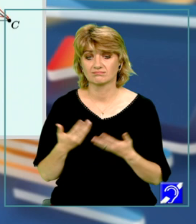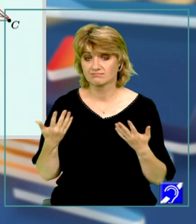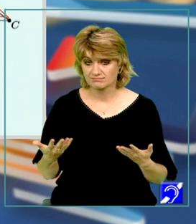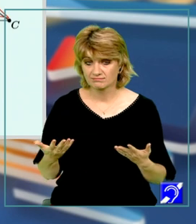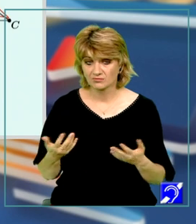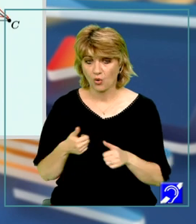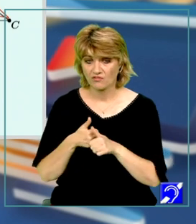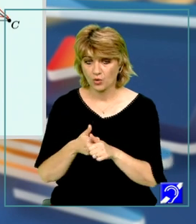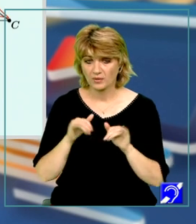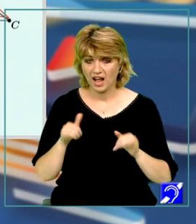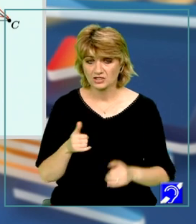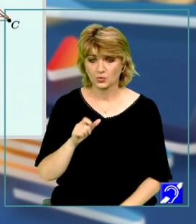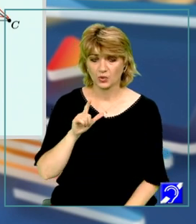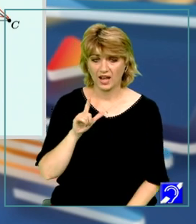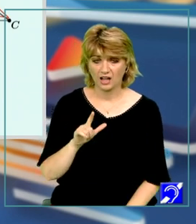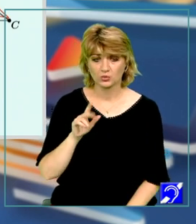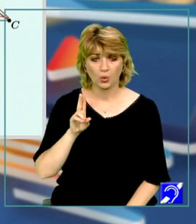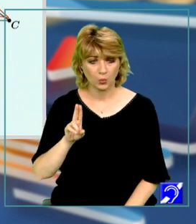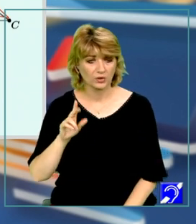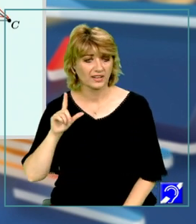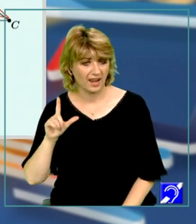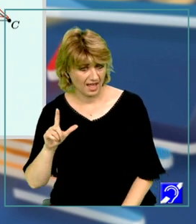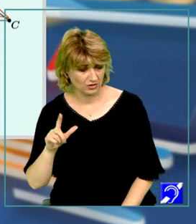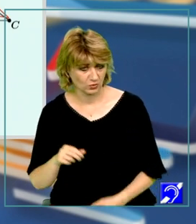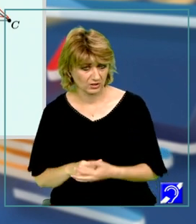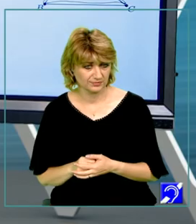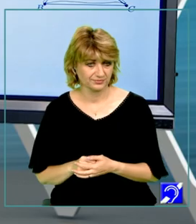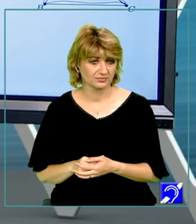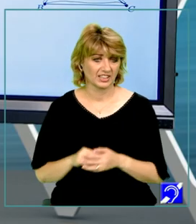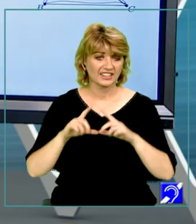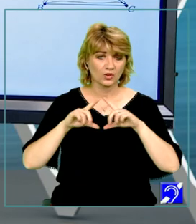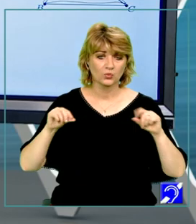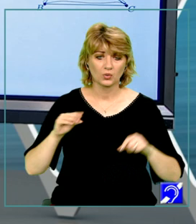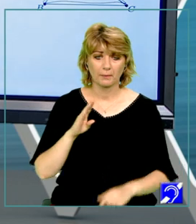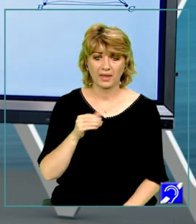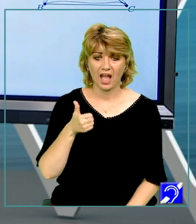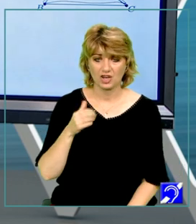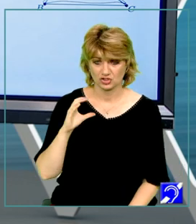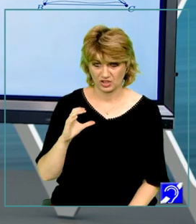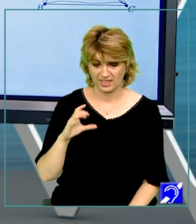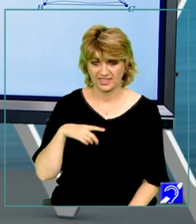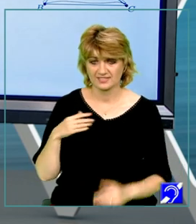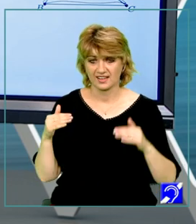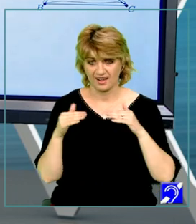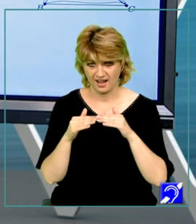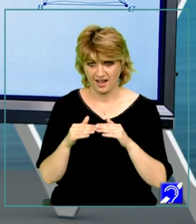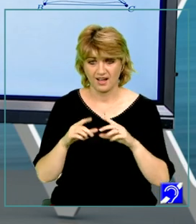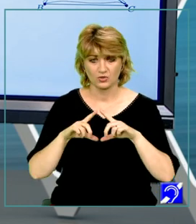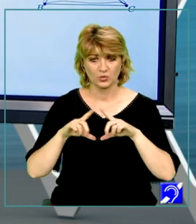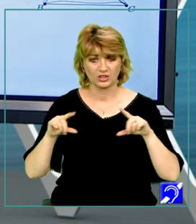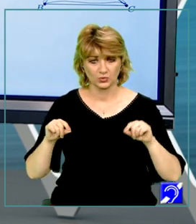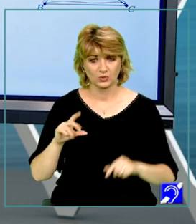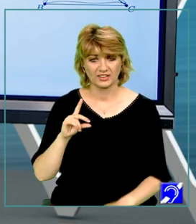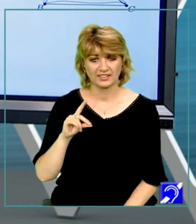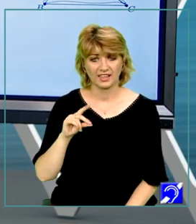urmare, conform cazului latură-unghi-latură, triunghiul B, A, C este congruent